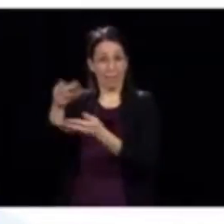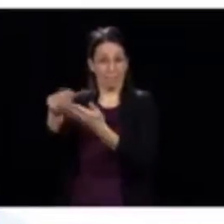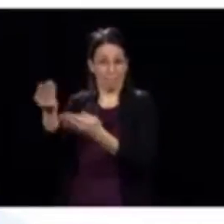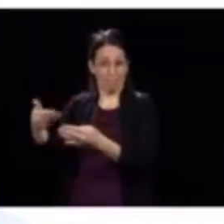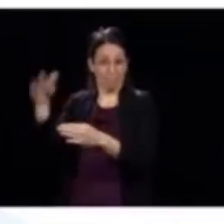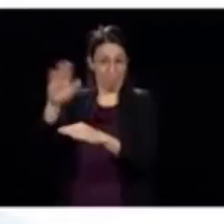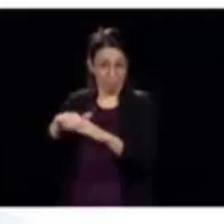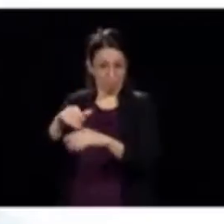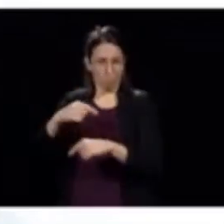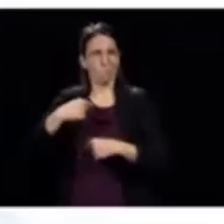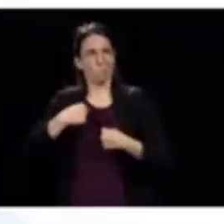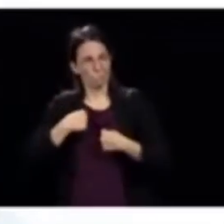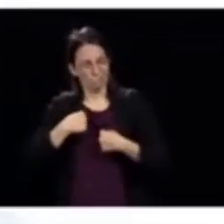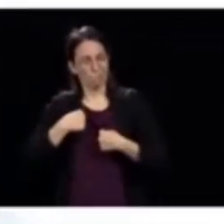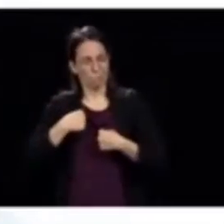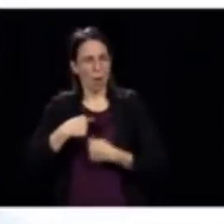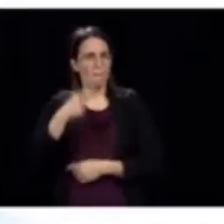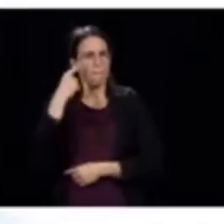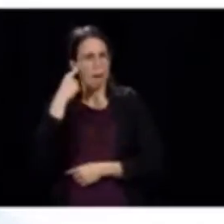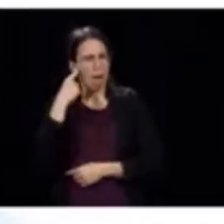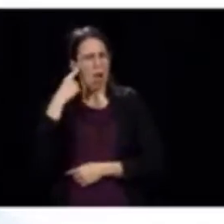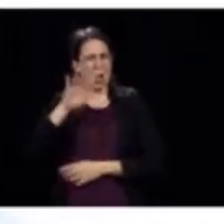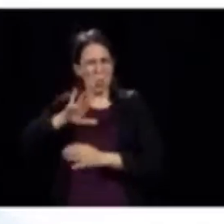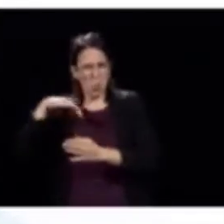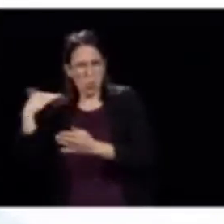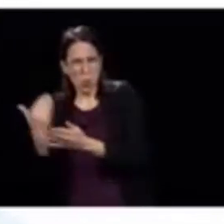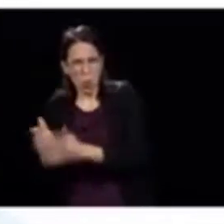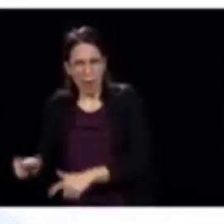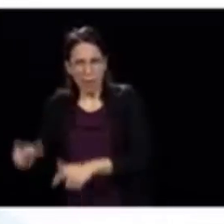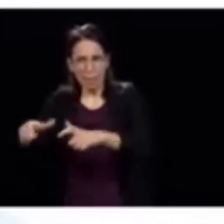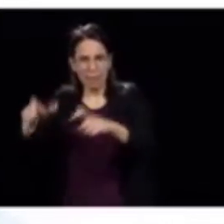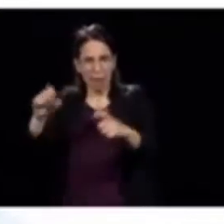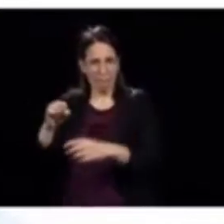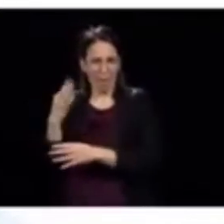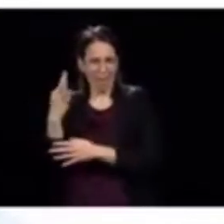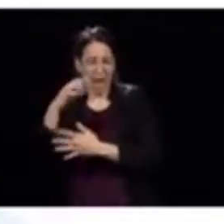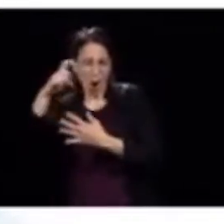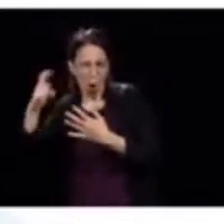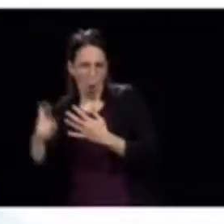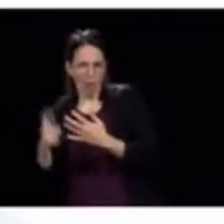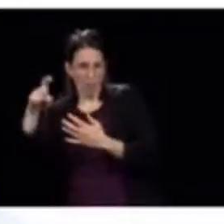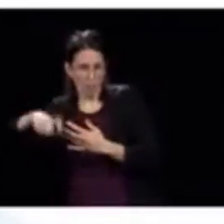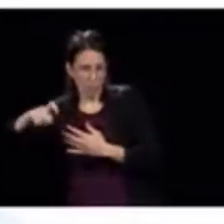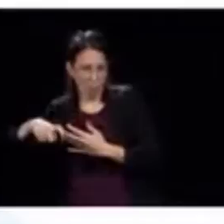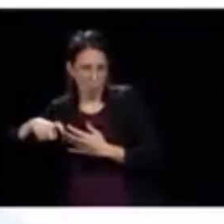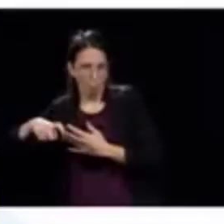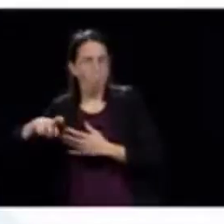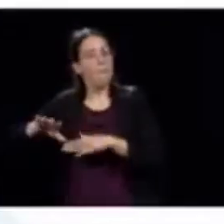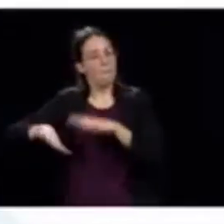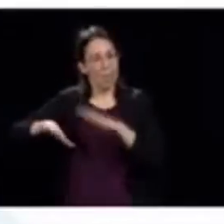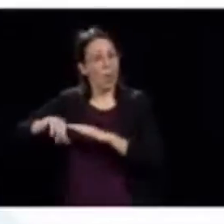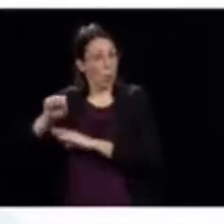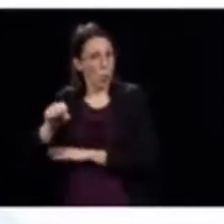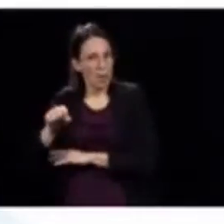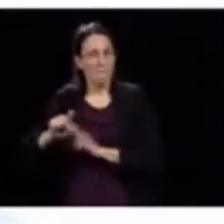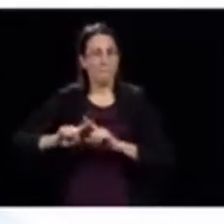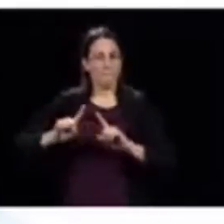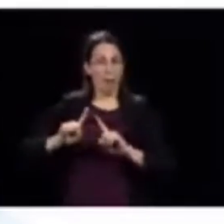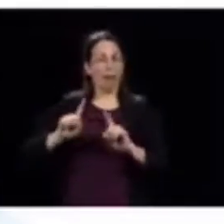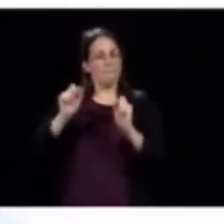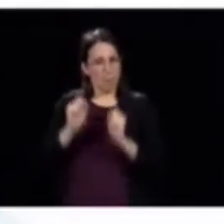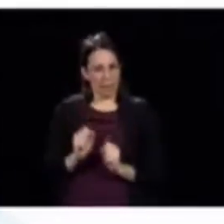conditions dans chaque établissement privé? Peut-être. Mais la situation peut être différente